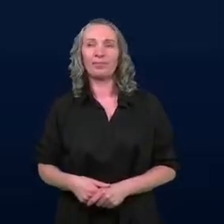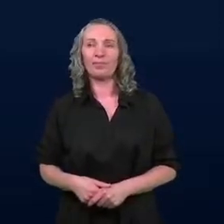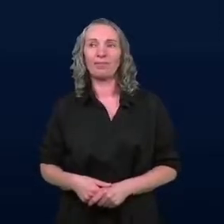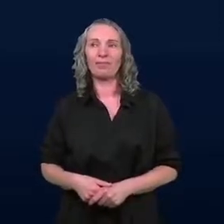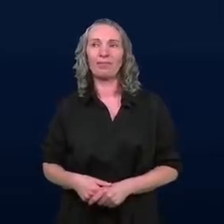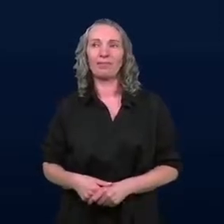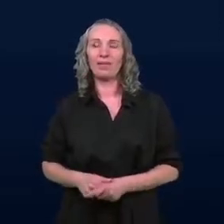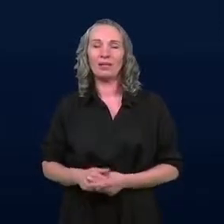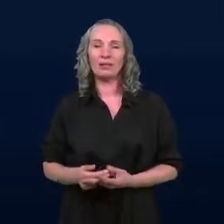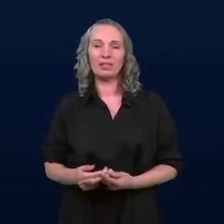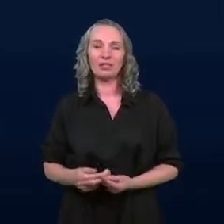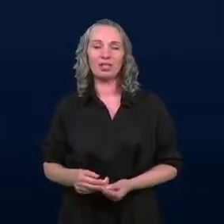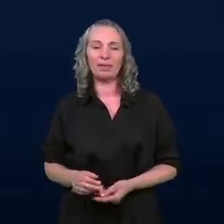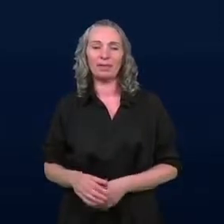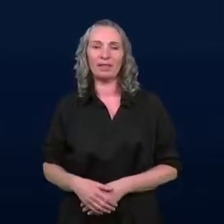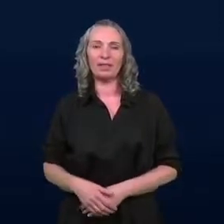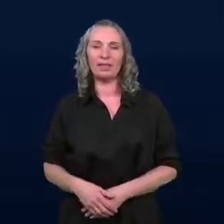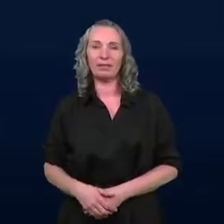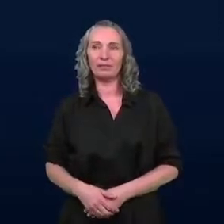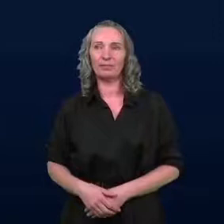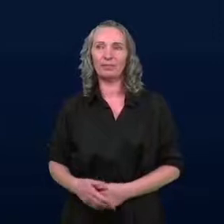miejscu, w strefie rewitalizowanej.